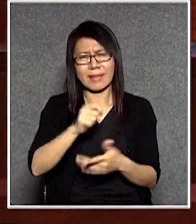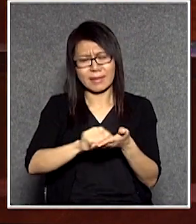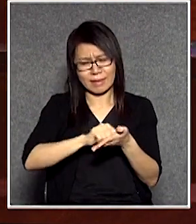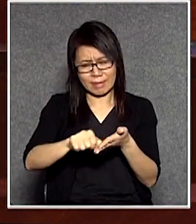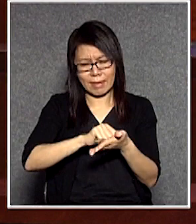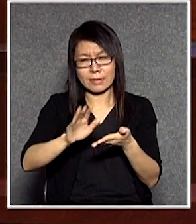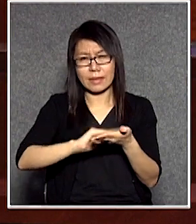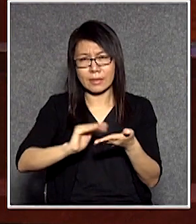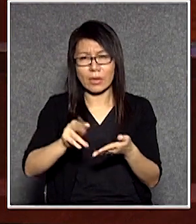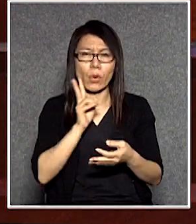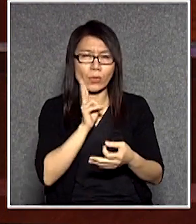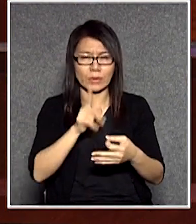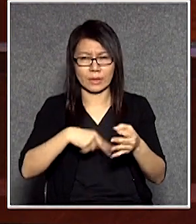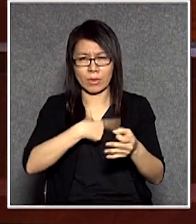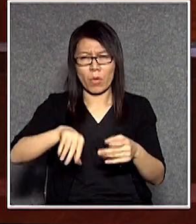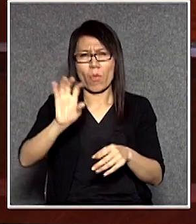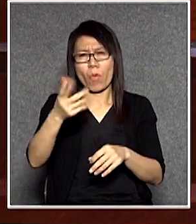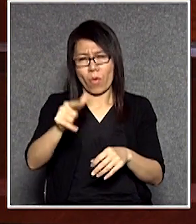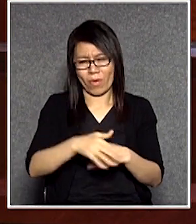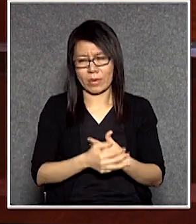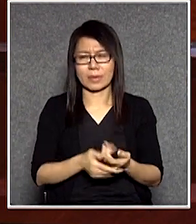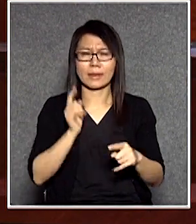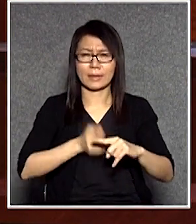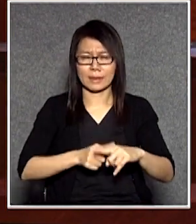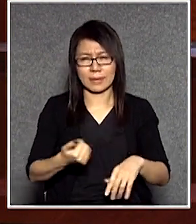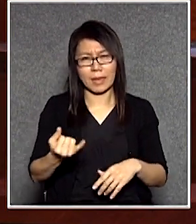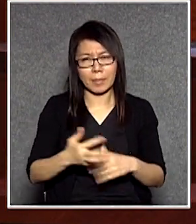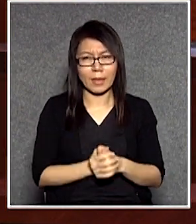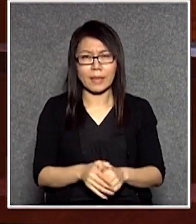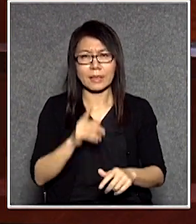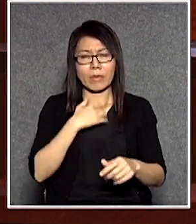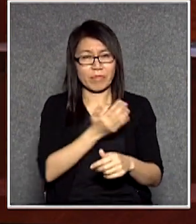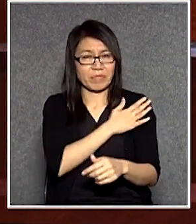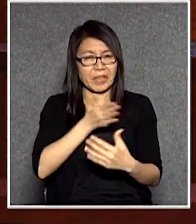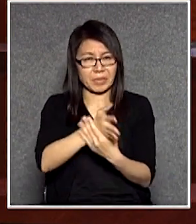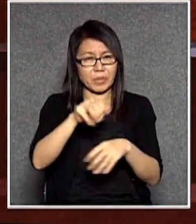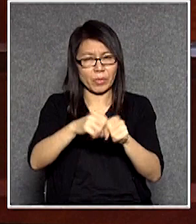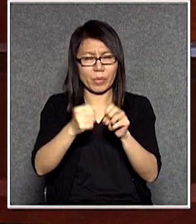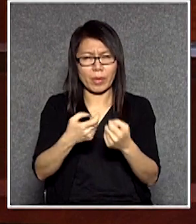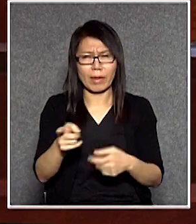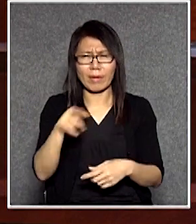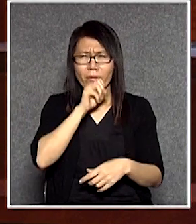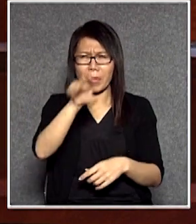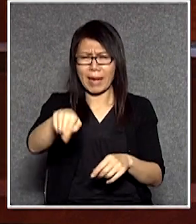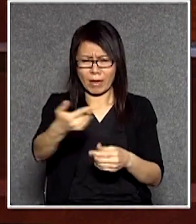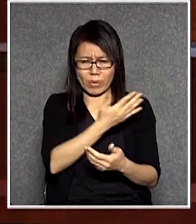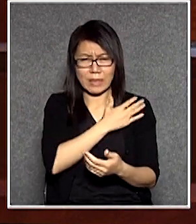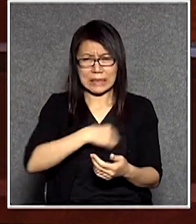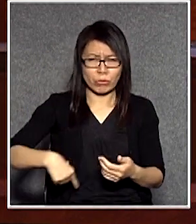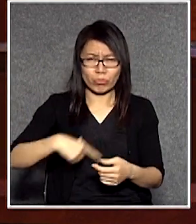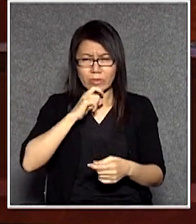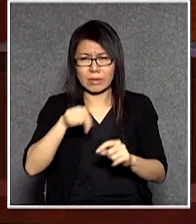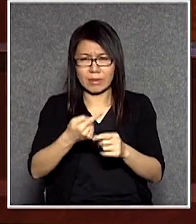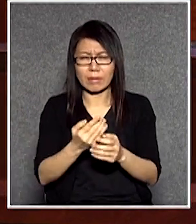好像黃毓民之流這些議員是不是就是搞破壞你有甚麼理由說起其他議員呢?所以